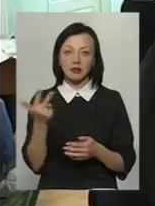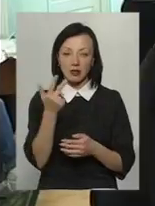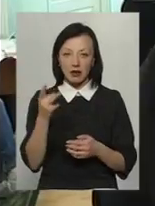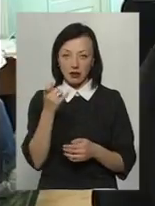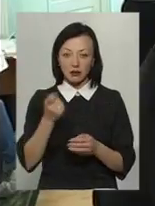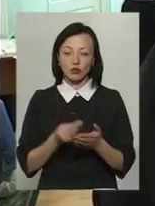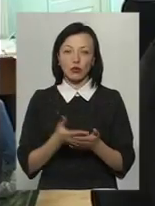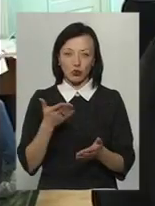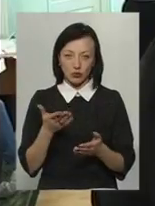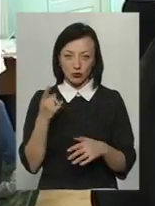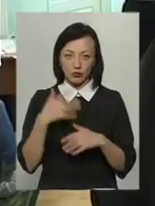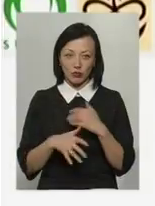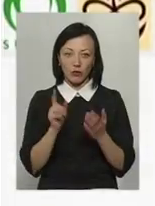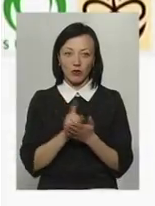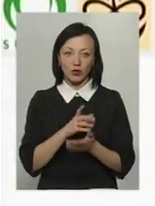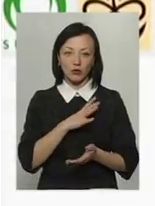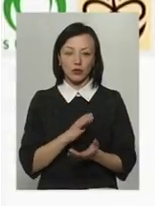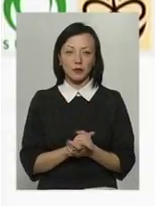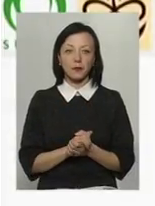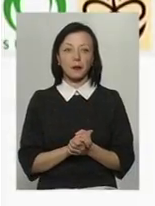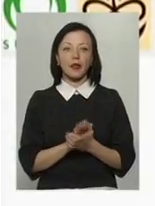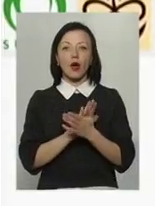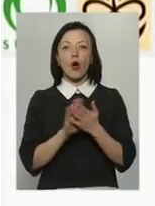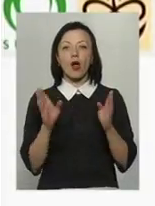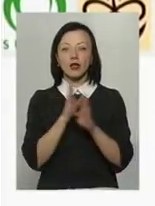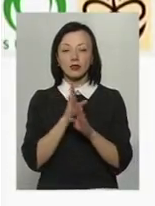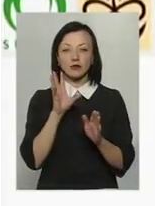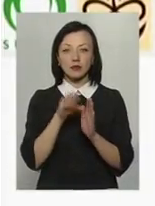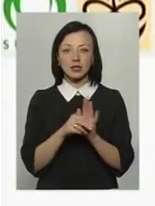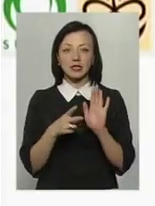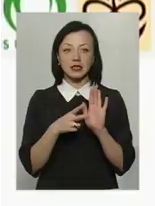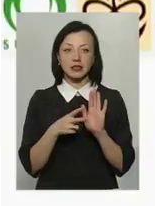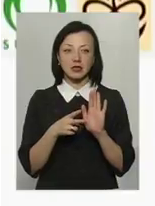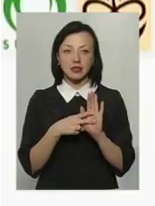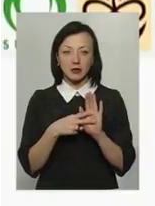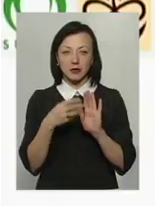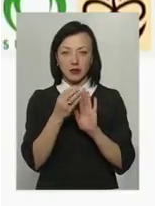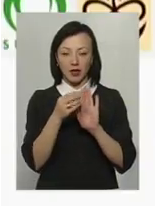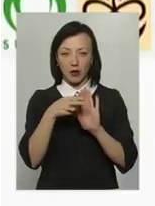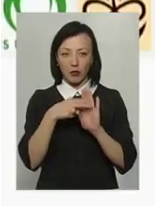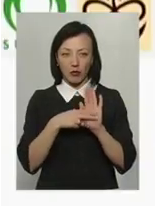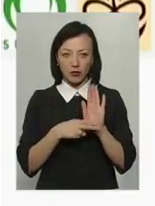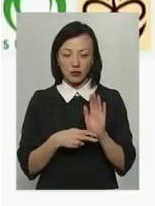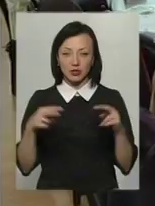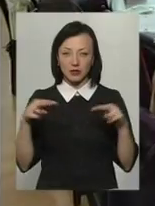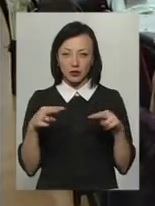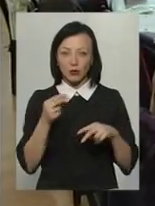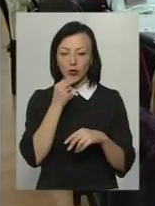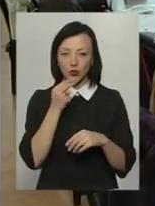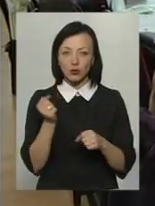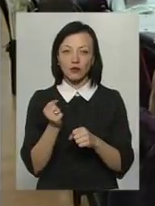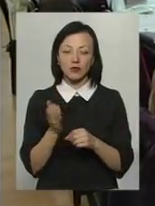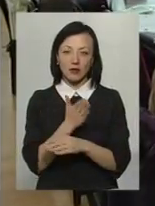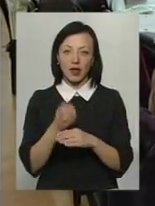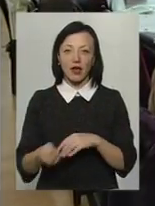більша вартість, як мінімум, розумієте, повинна бути. Органічні товари мають містити сім ось таких позначок – свідчень того, що продукція зроблена